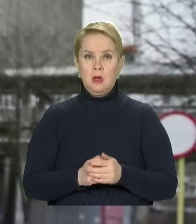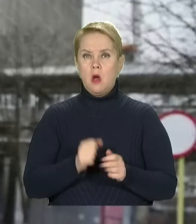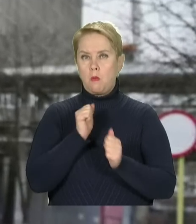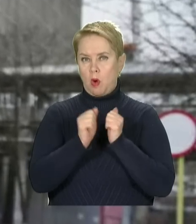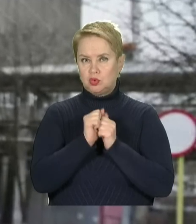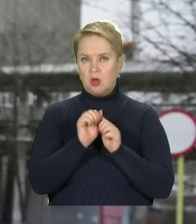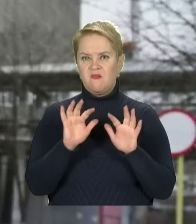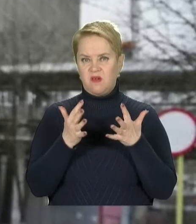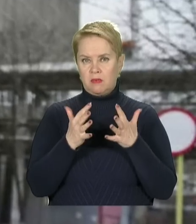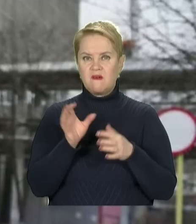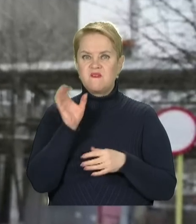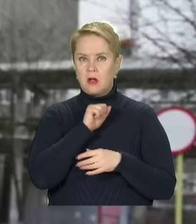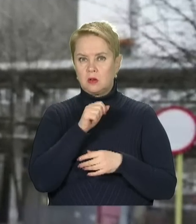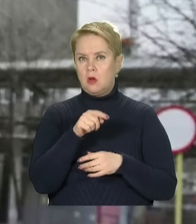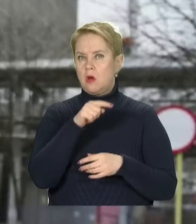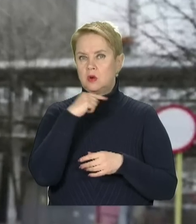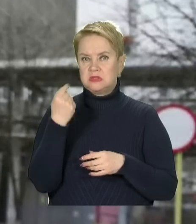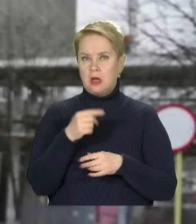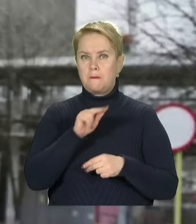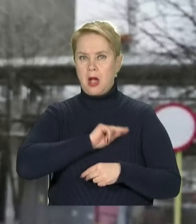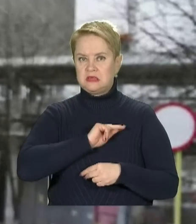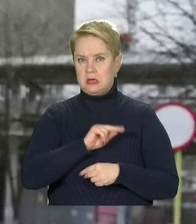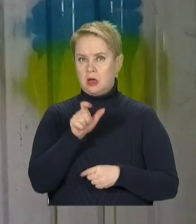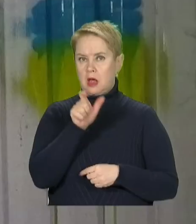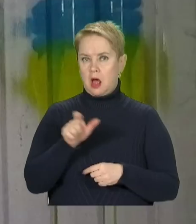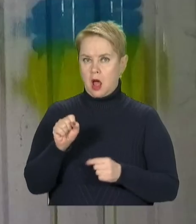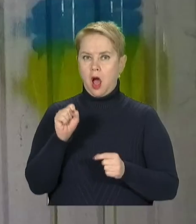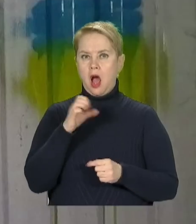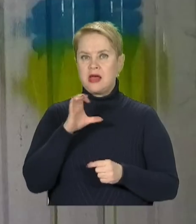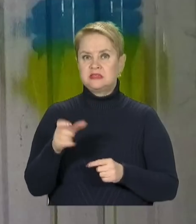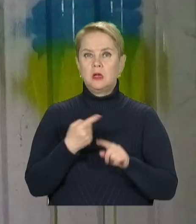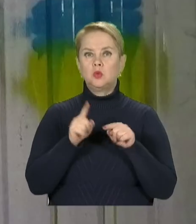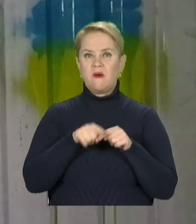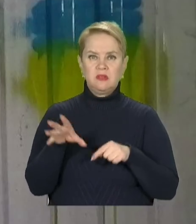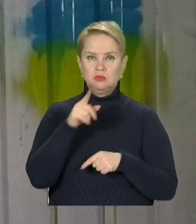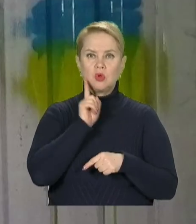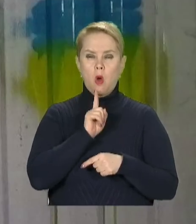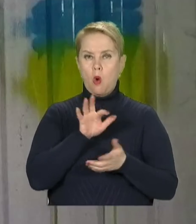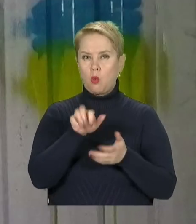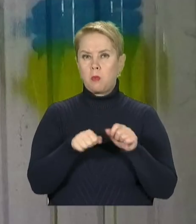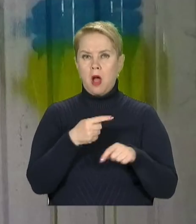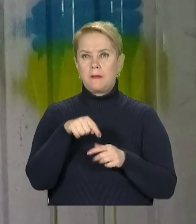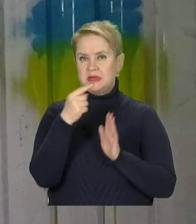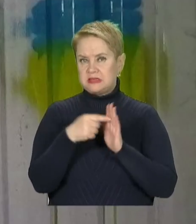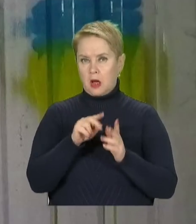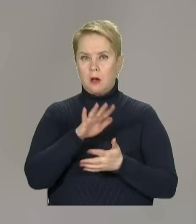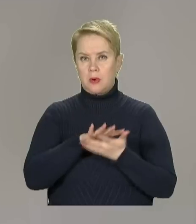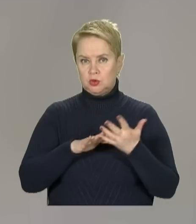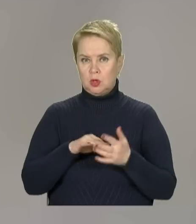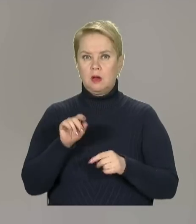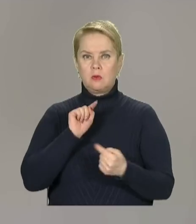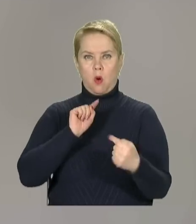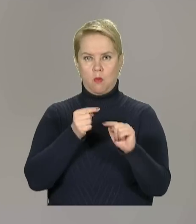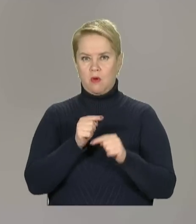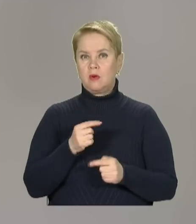Почастіше лише і випадки викрадення окупантами працівників атомної електростанції. Але в усіх тимчасово окупованих містах продовжує діяти рух